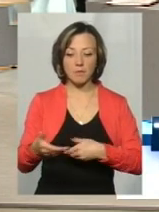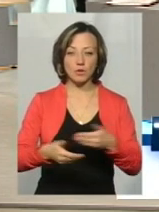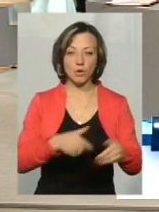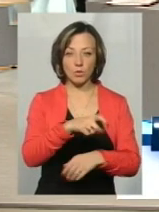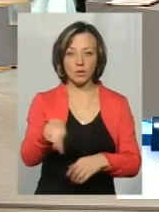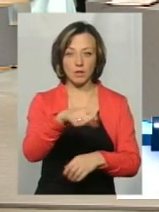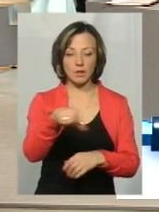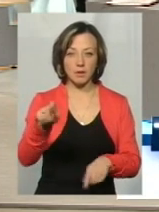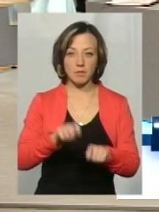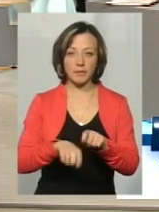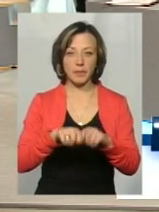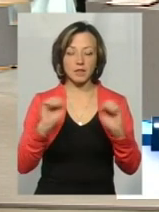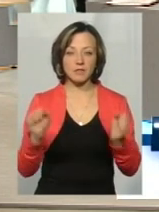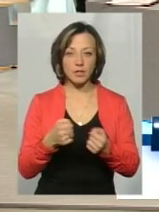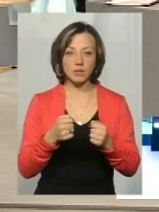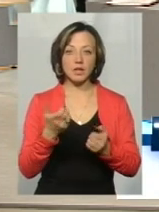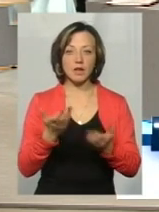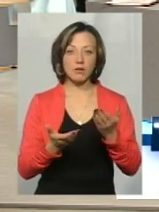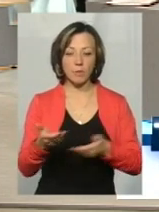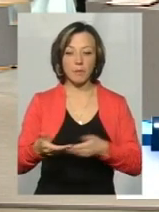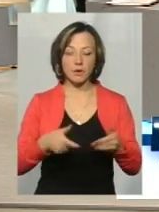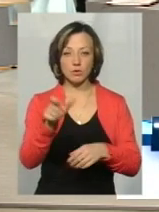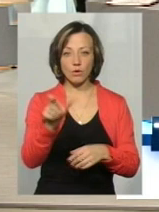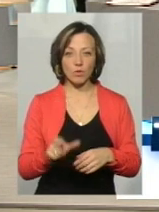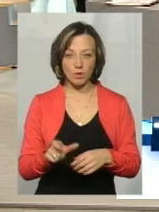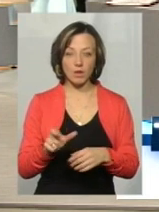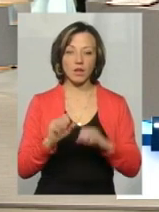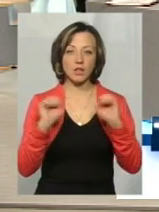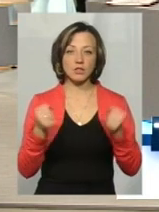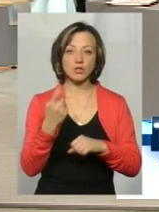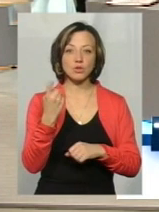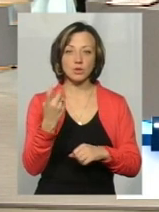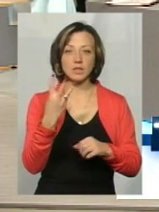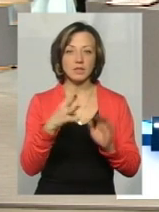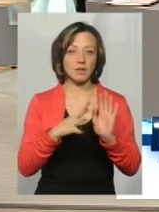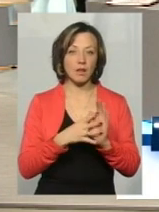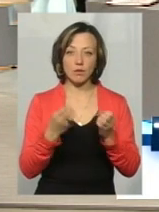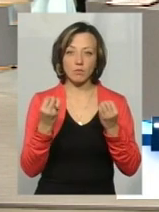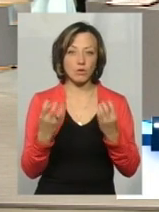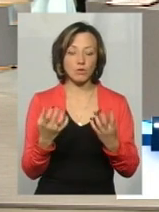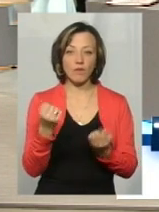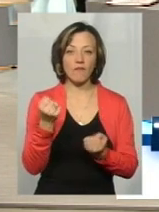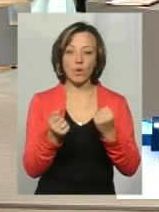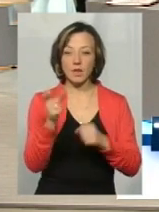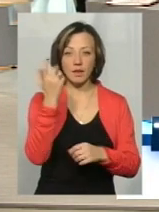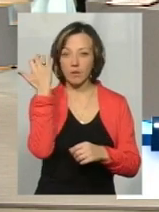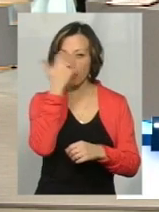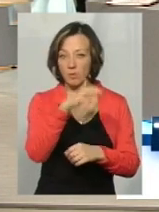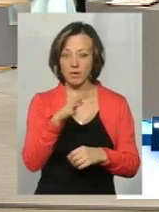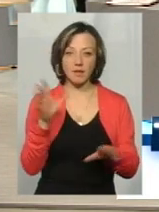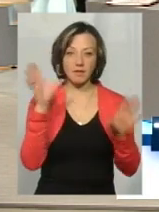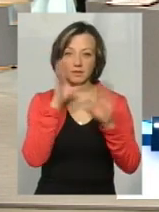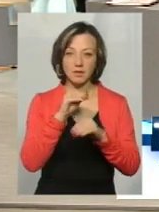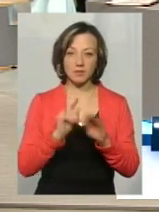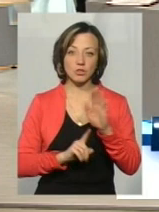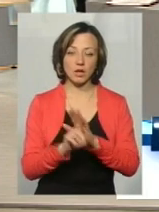були вимірювання дальної швидкості. Якщо б пішохід переходив дорогу, то на швидкості 139 просто водій не теж не міг би помітити, він навіть не встиг би